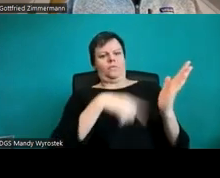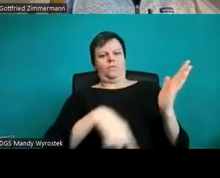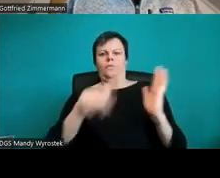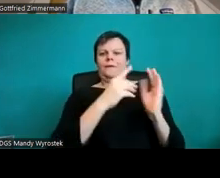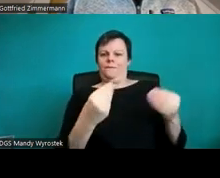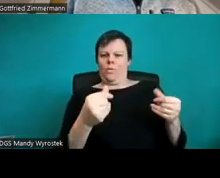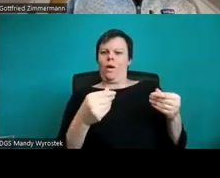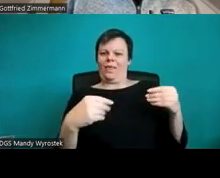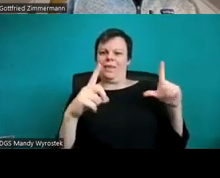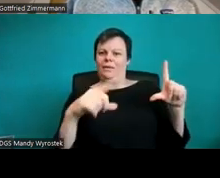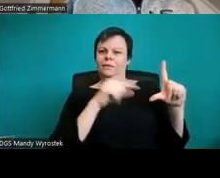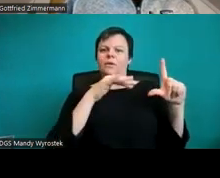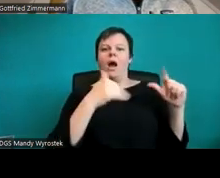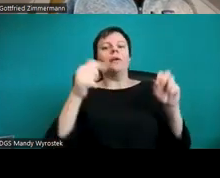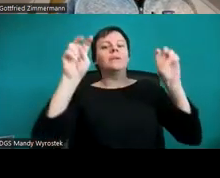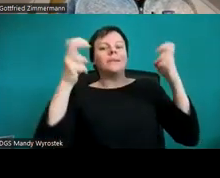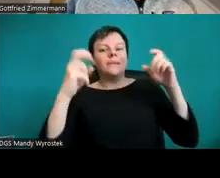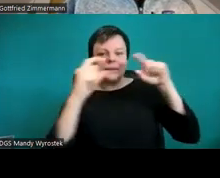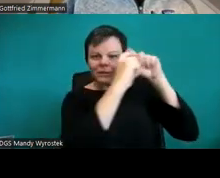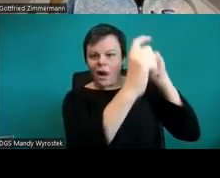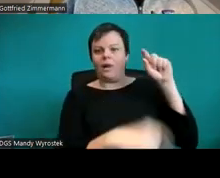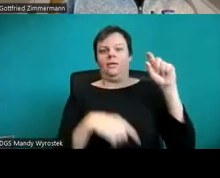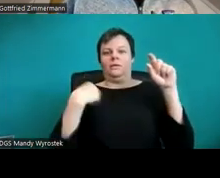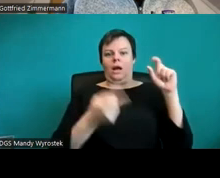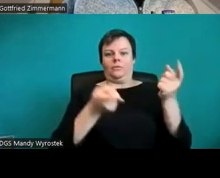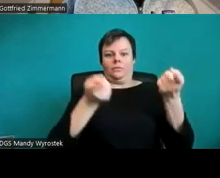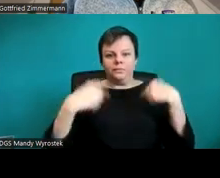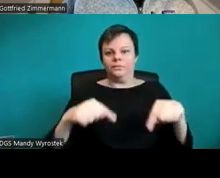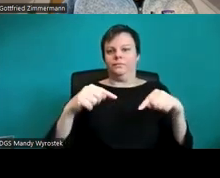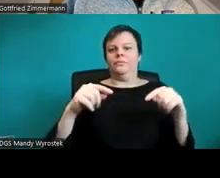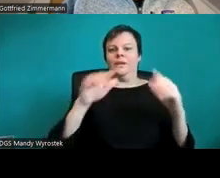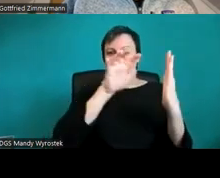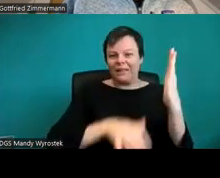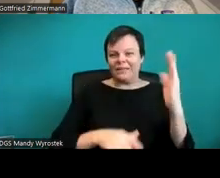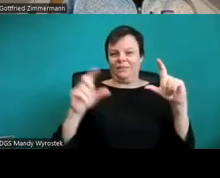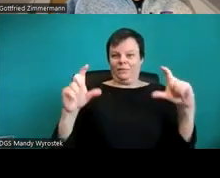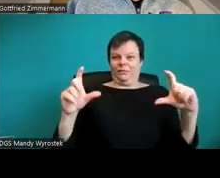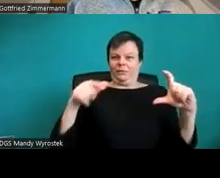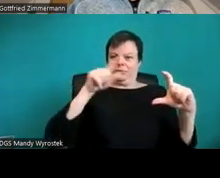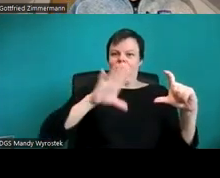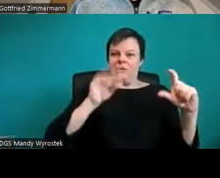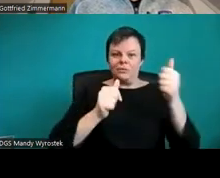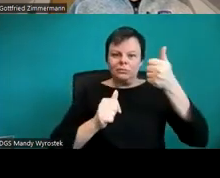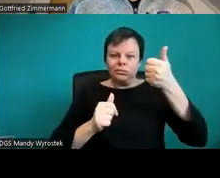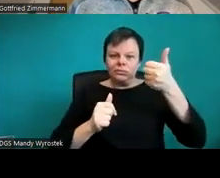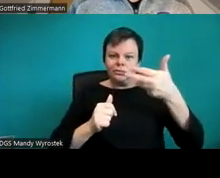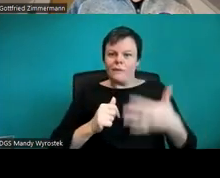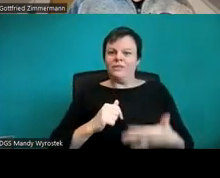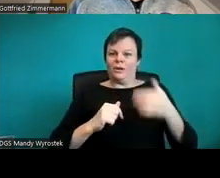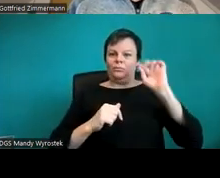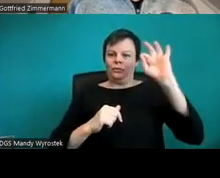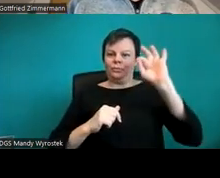Dann Text, meistens mit Aufzählungspunkten. Und dann so eine Fußzeile. Und das ist auch das Standards